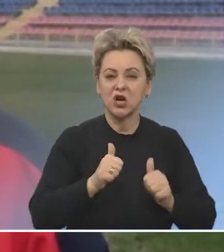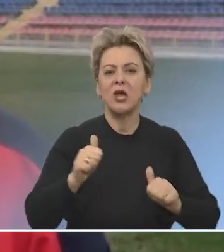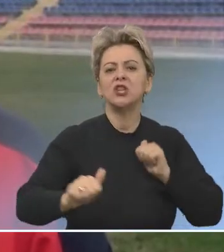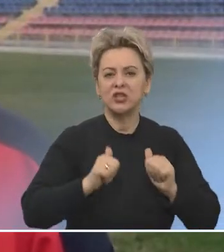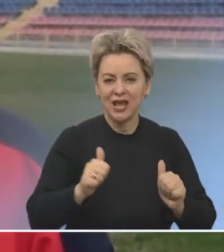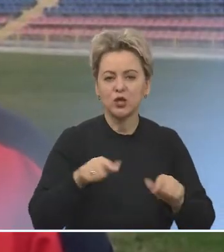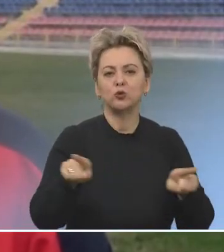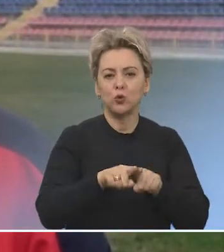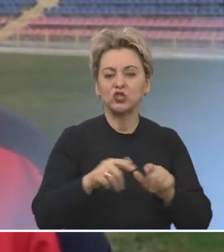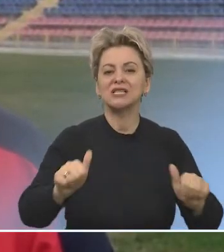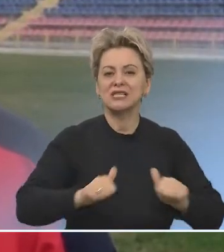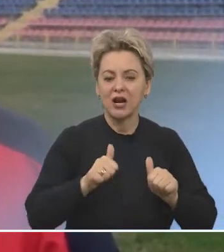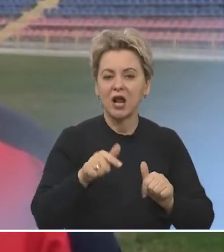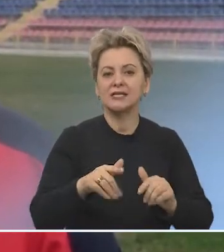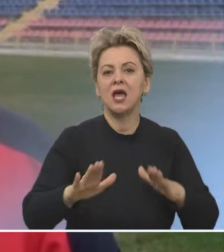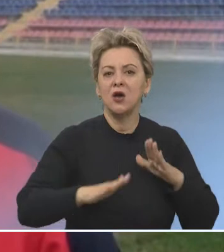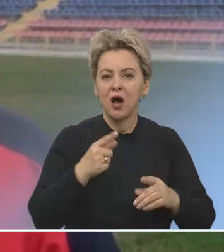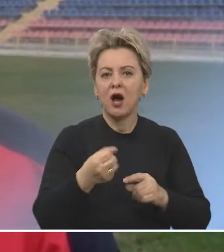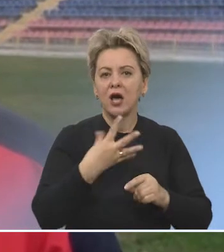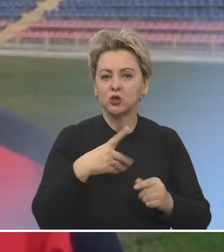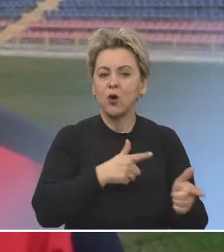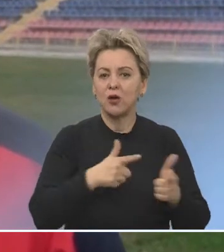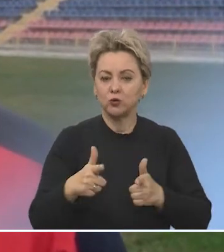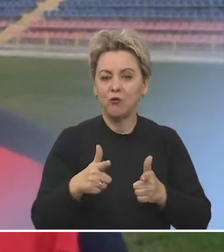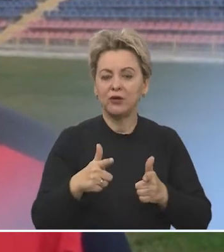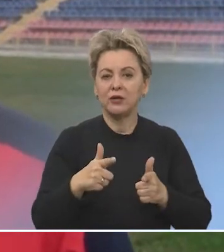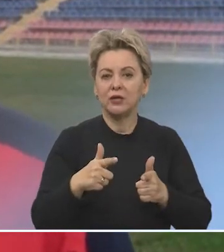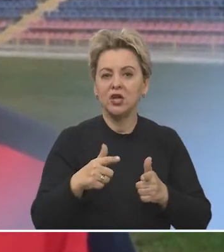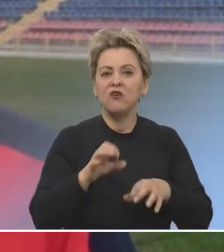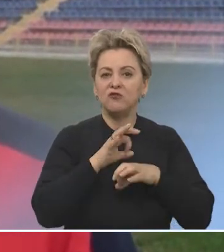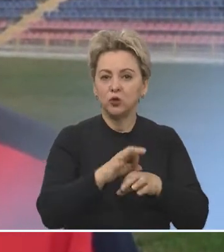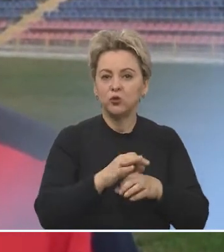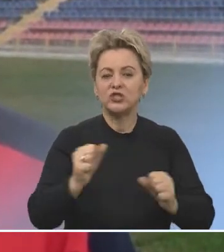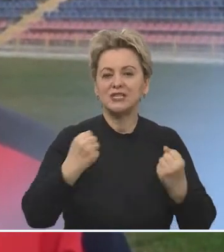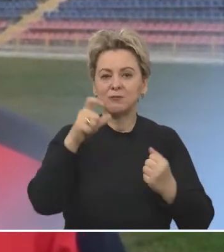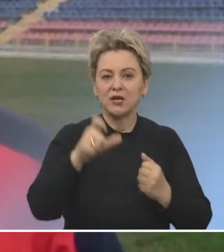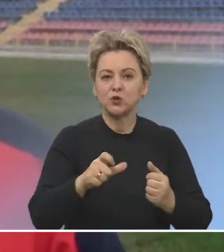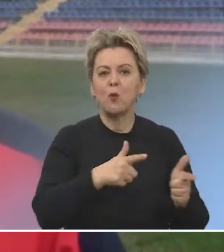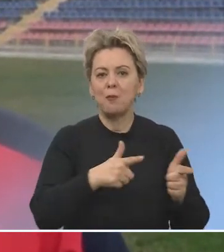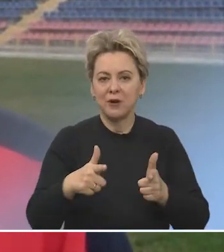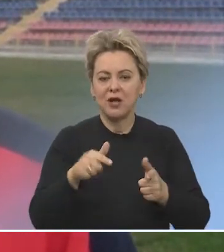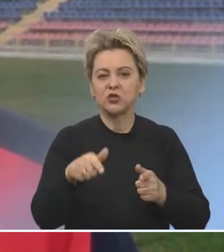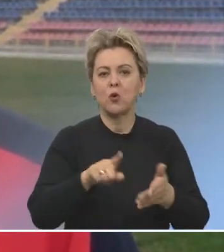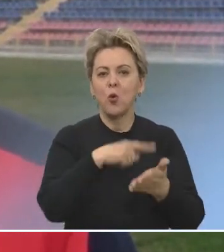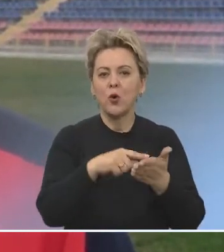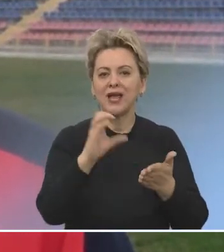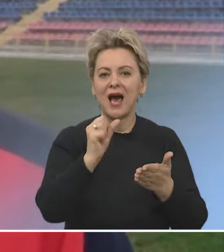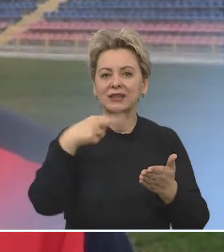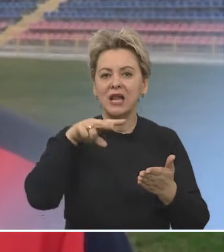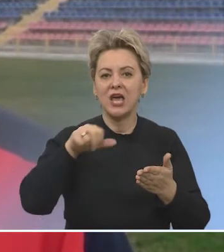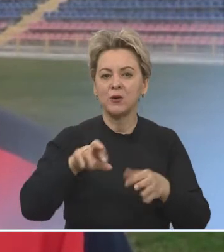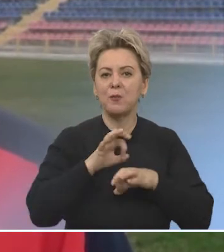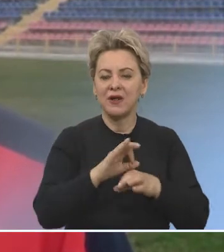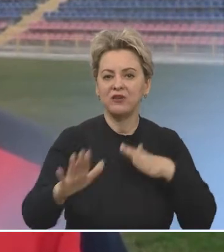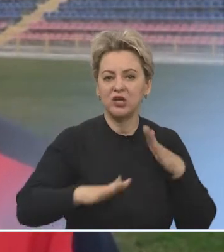старались, тренеры тоже все старались. Команда готова очень хорошо. Ведущие спортсмены прошли подготовку в городе